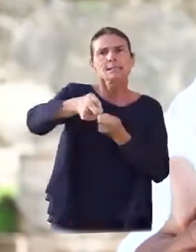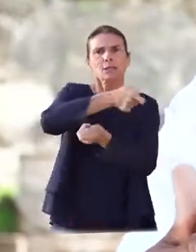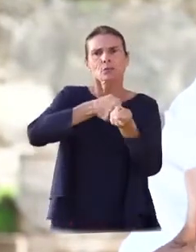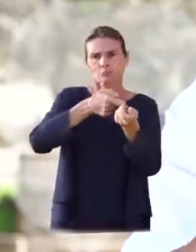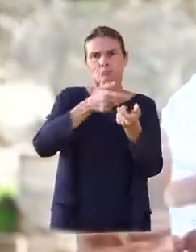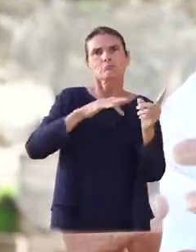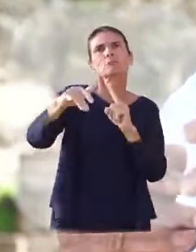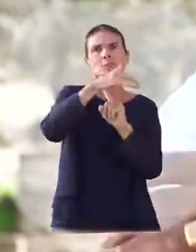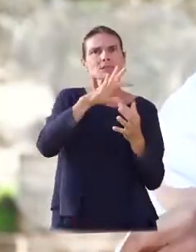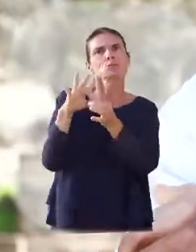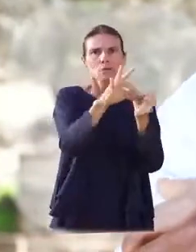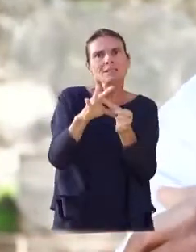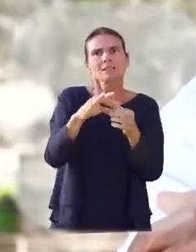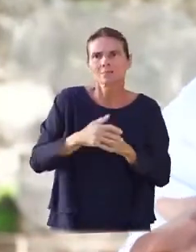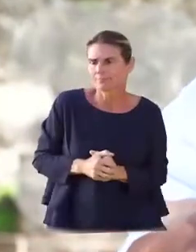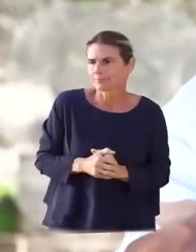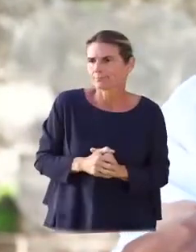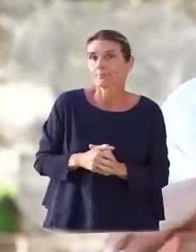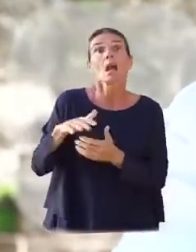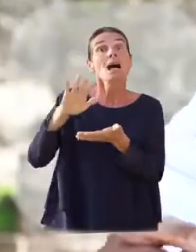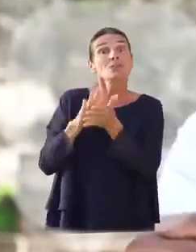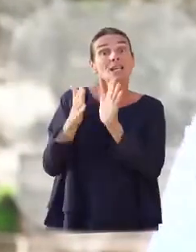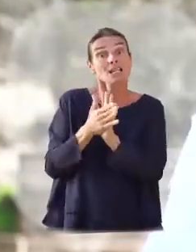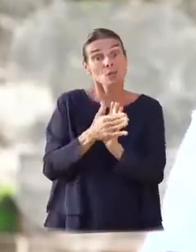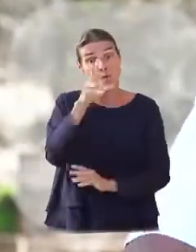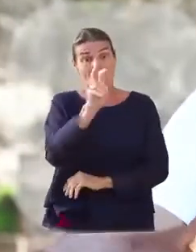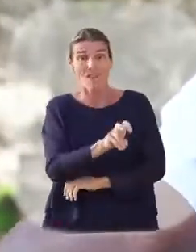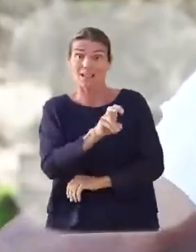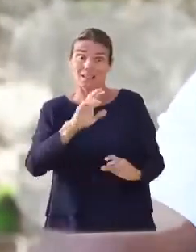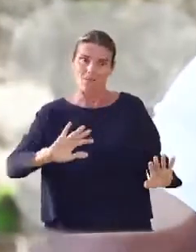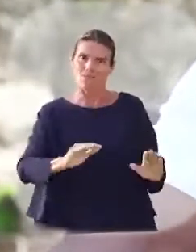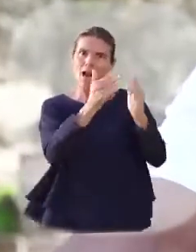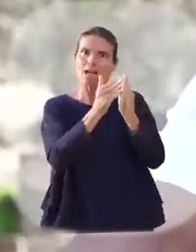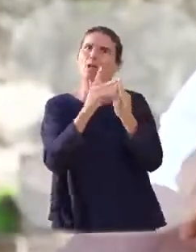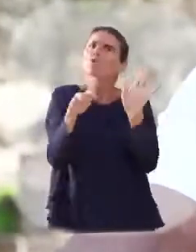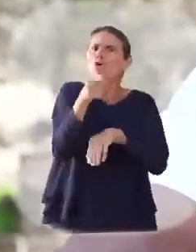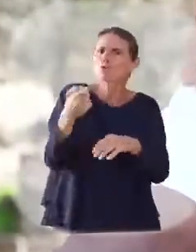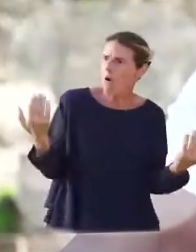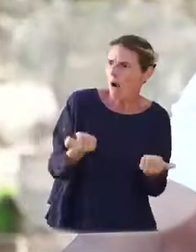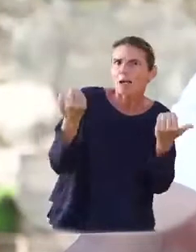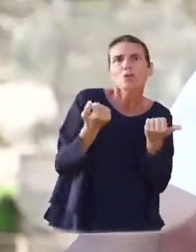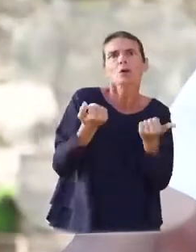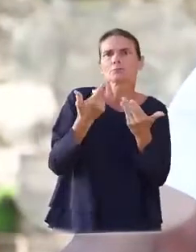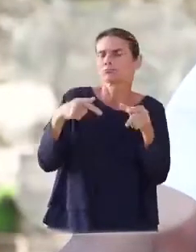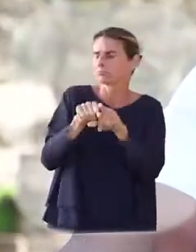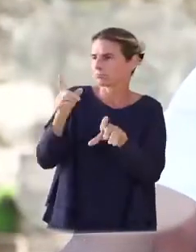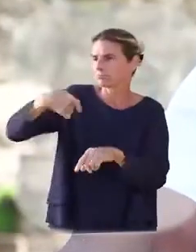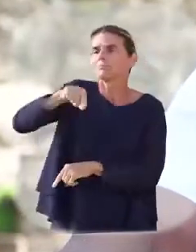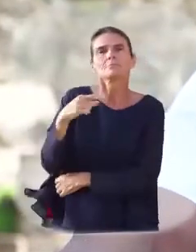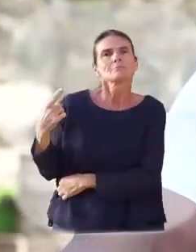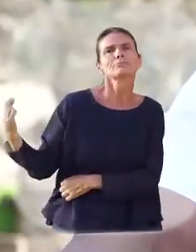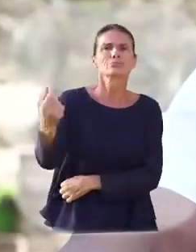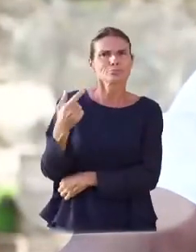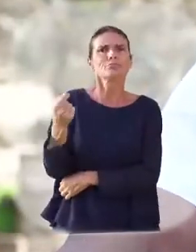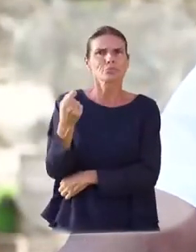'économie sociale et solidaire. L'association La Verte Vallée, aux côtés d'autres acteurs de la Côte-sous-le